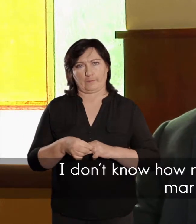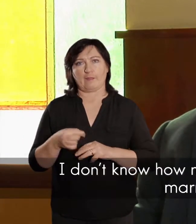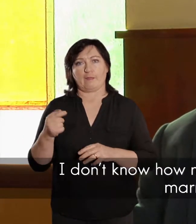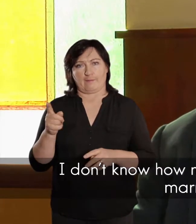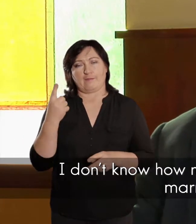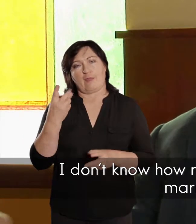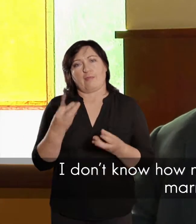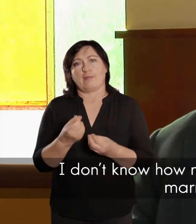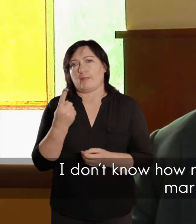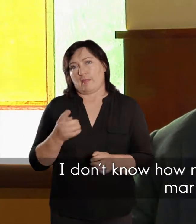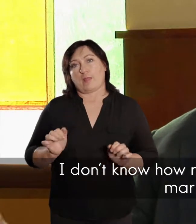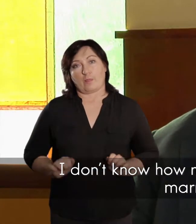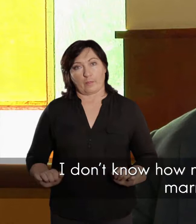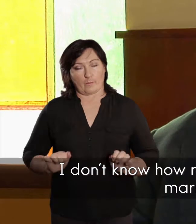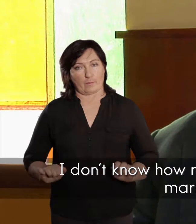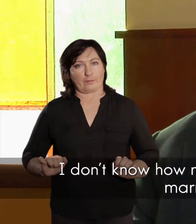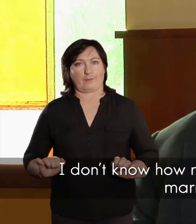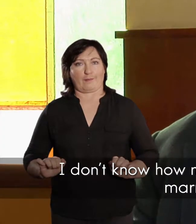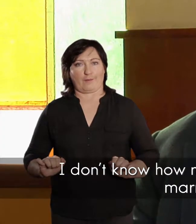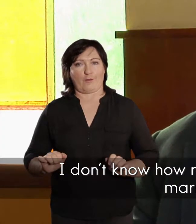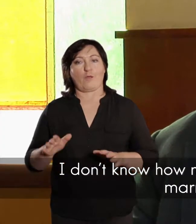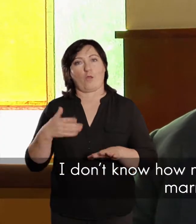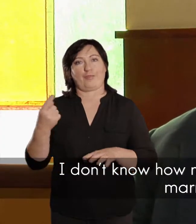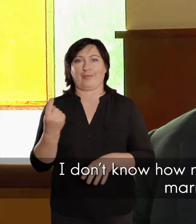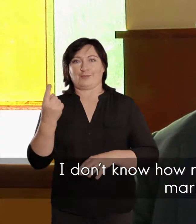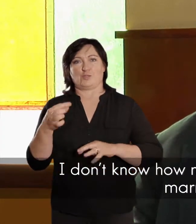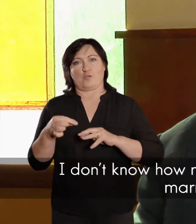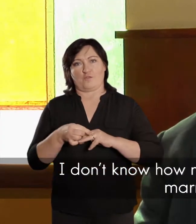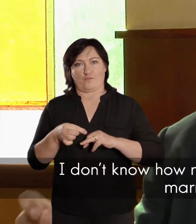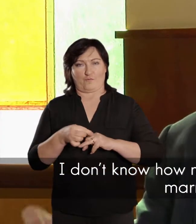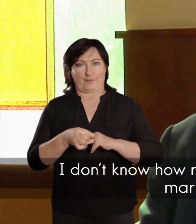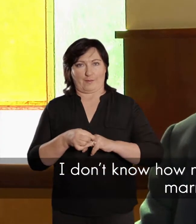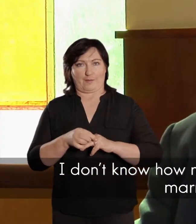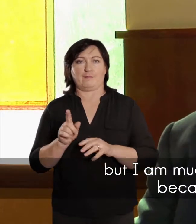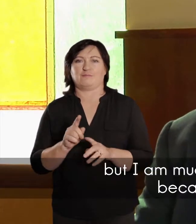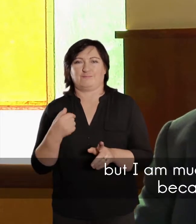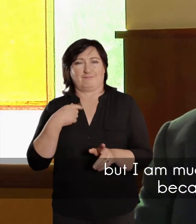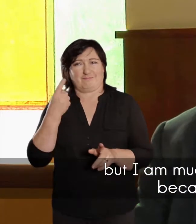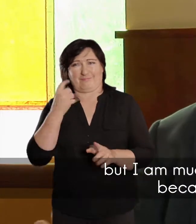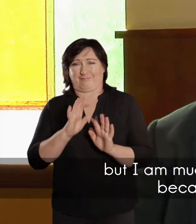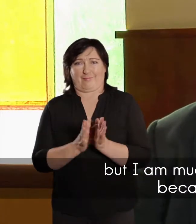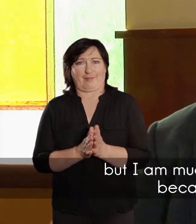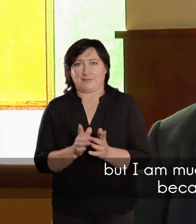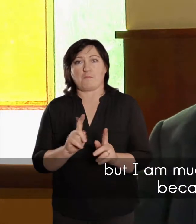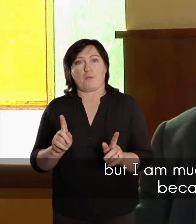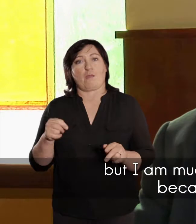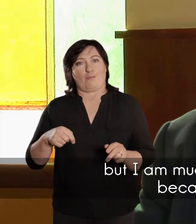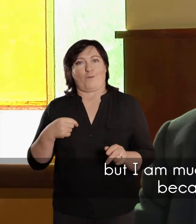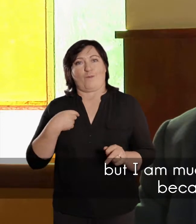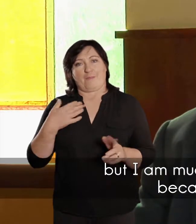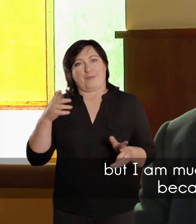ek is nie seker hoeveel kinders, ek weet van die dochter wat hy uit die vorige jywelikheid het, maar ek is baie meer bekend,